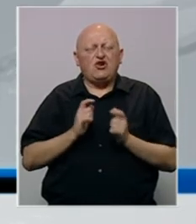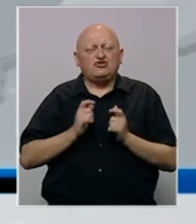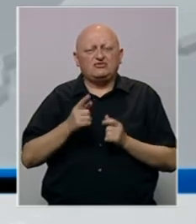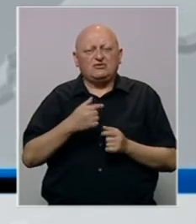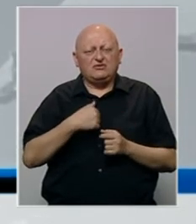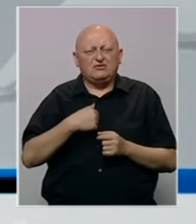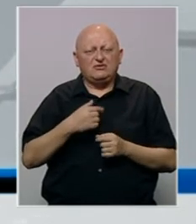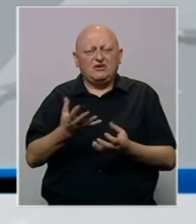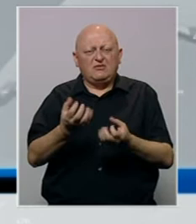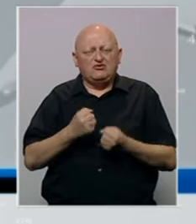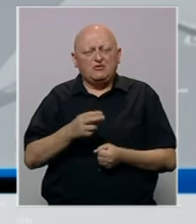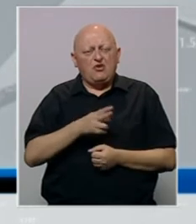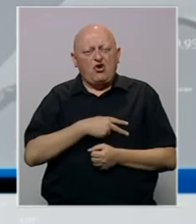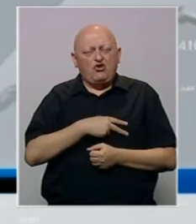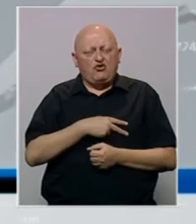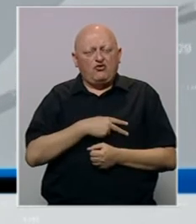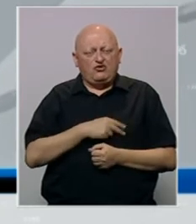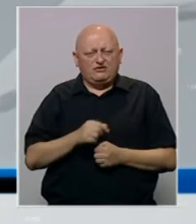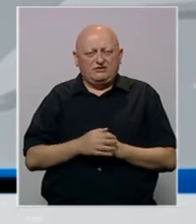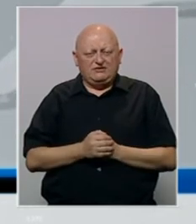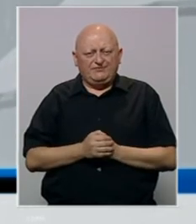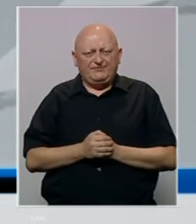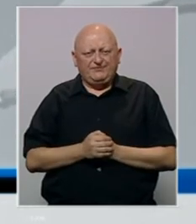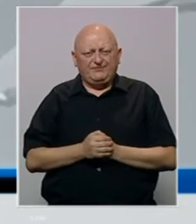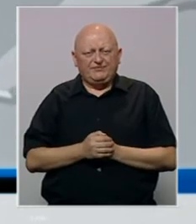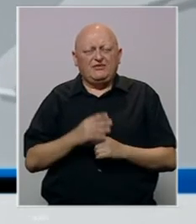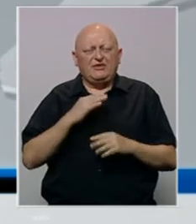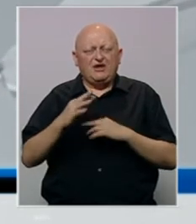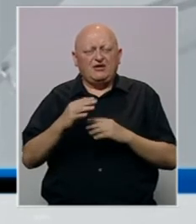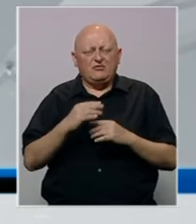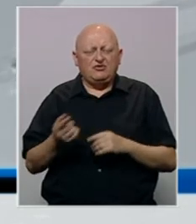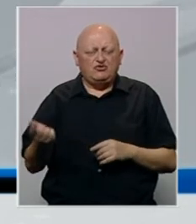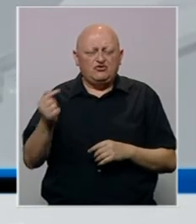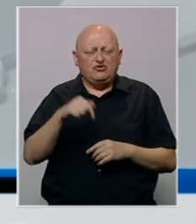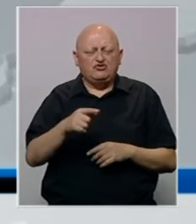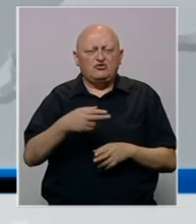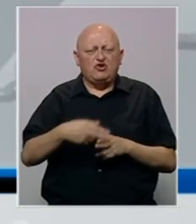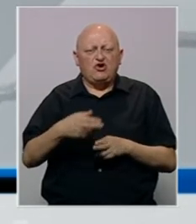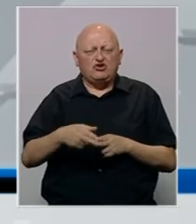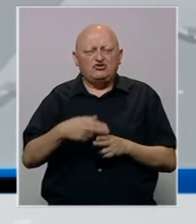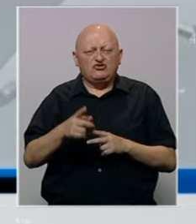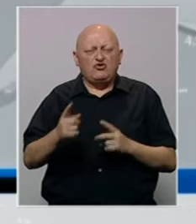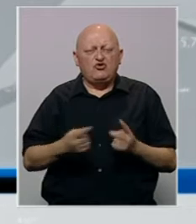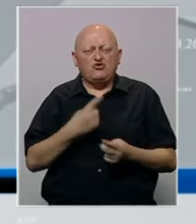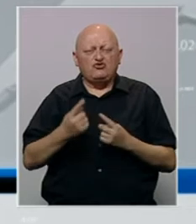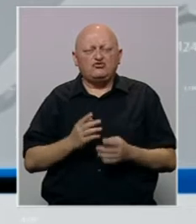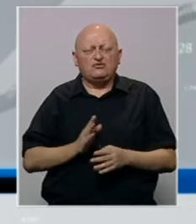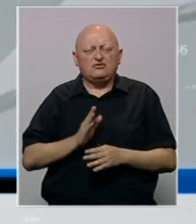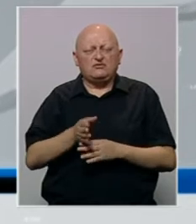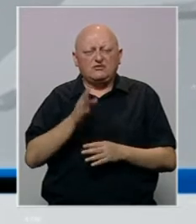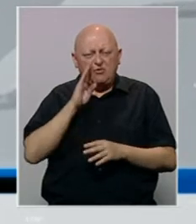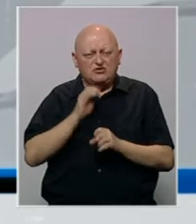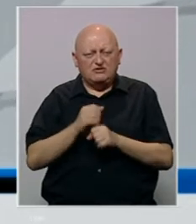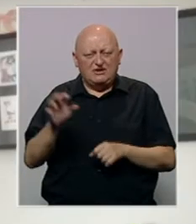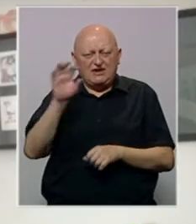mi preuzmemo odgovornost i da razgovaramo i dođemo do rješenja jer je to uslo za pristupanje BiH